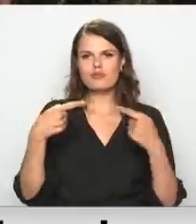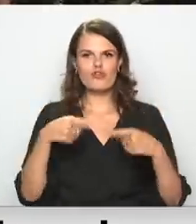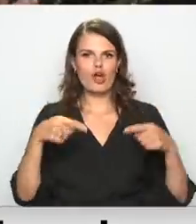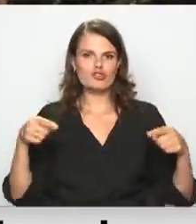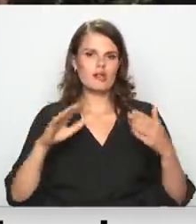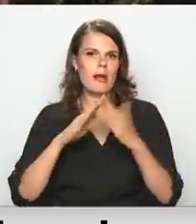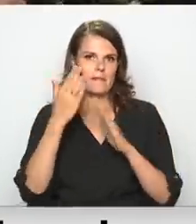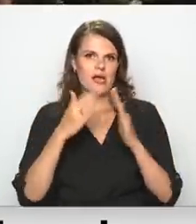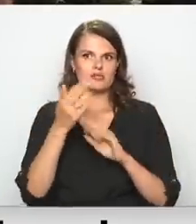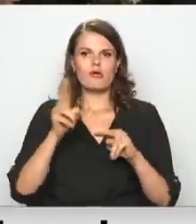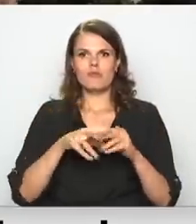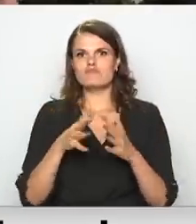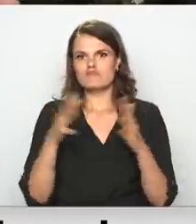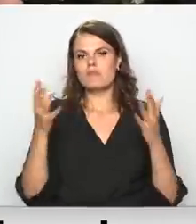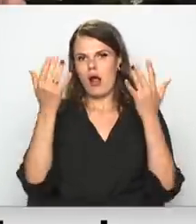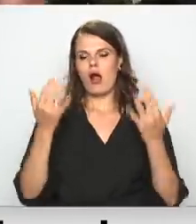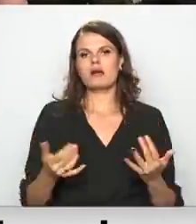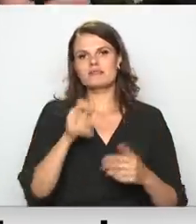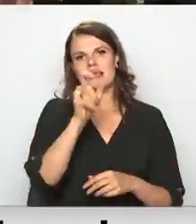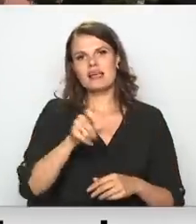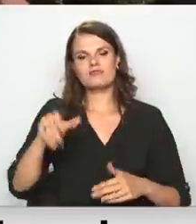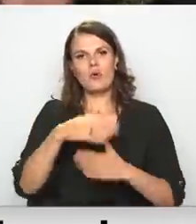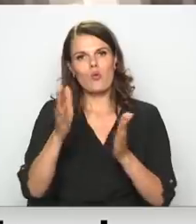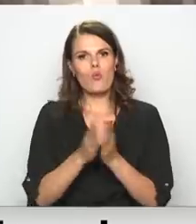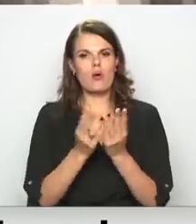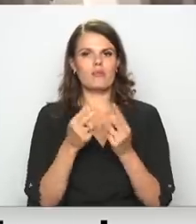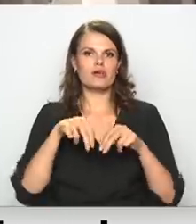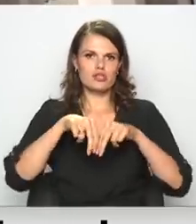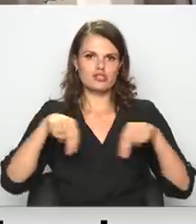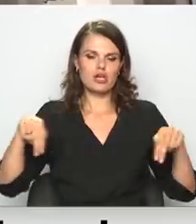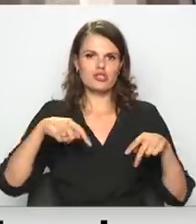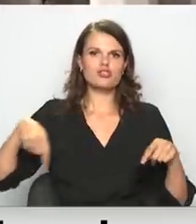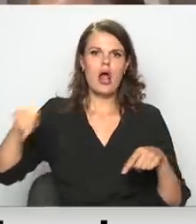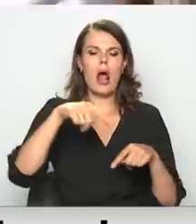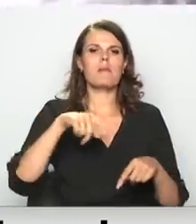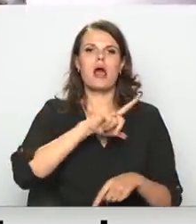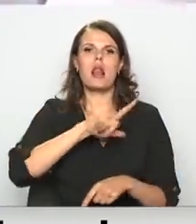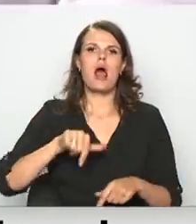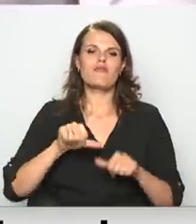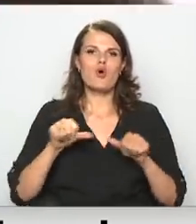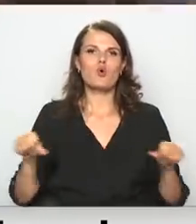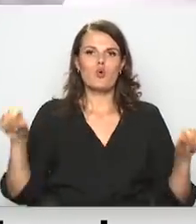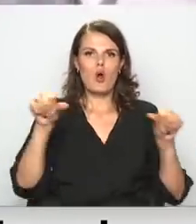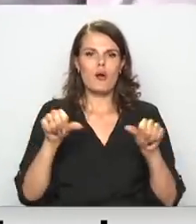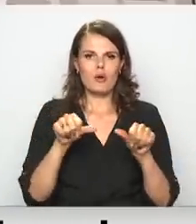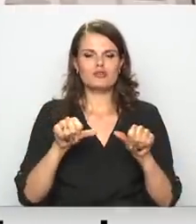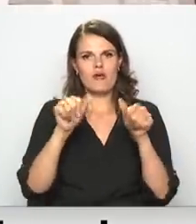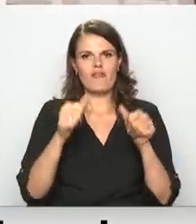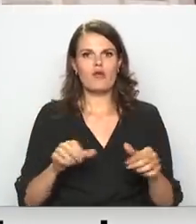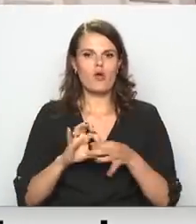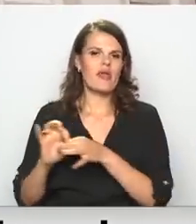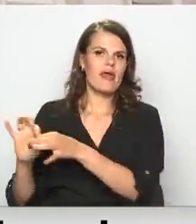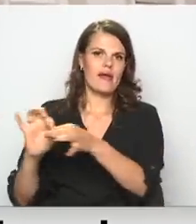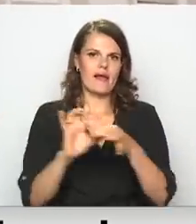un pat ievērojama akcija, iedzīvotāju kopīgi sastāšanās apkārt Latvijai gar robežu līniju, veidojot nepārtrauktu ķēdi.